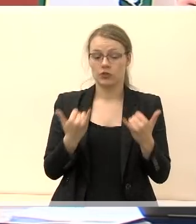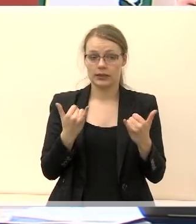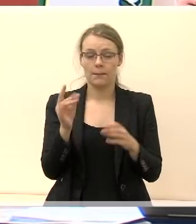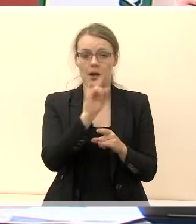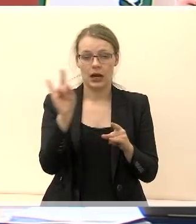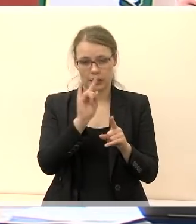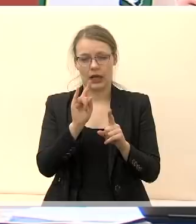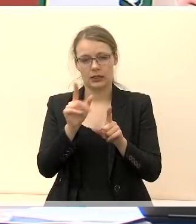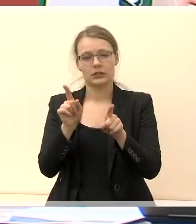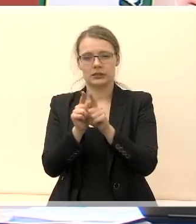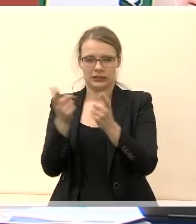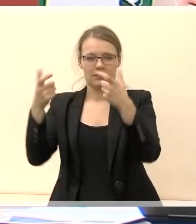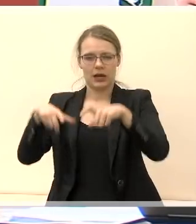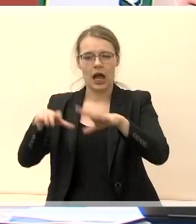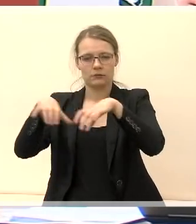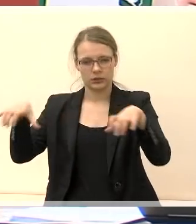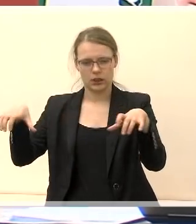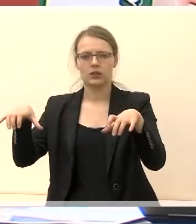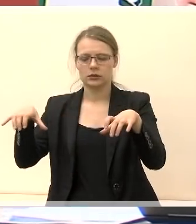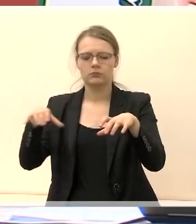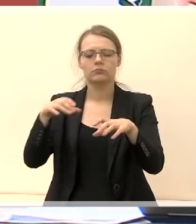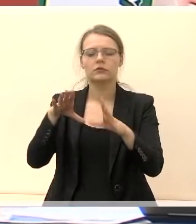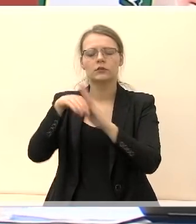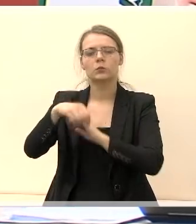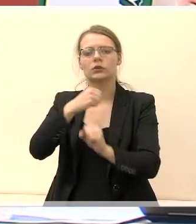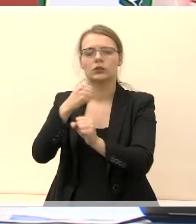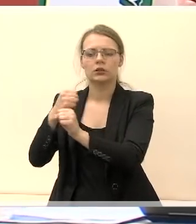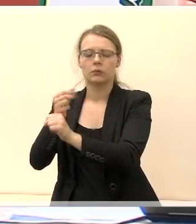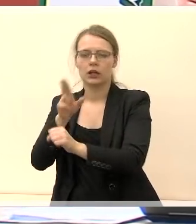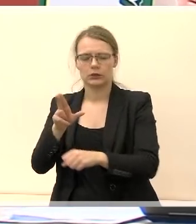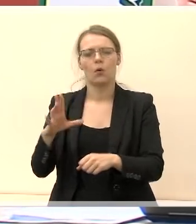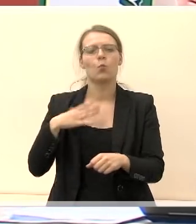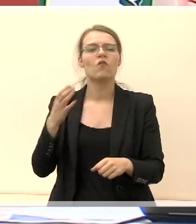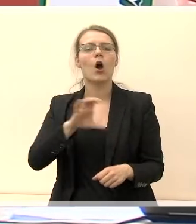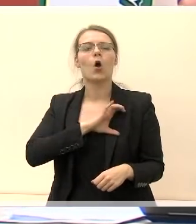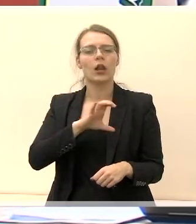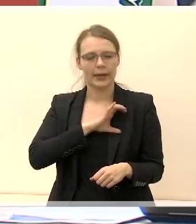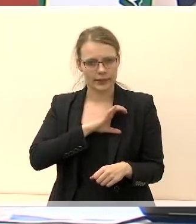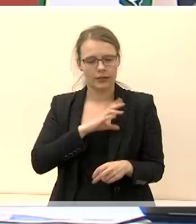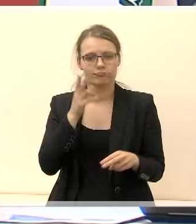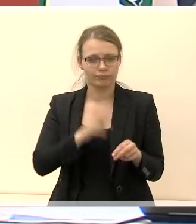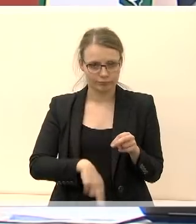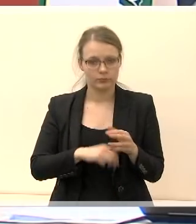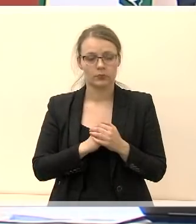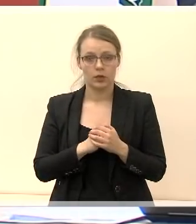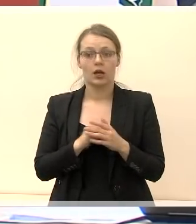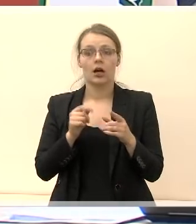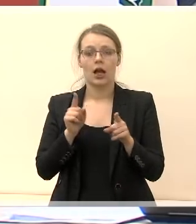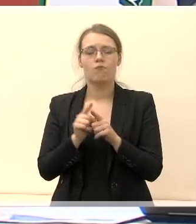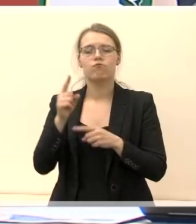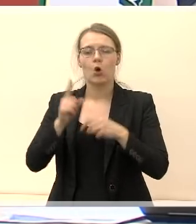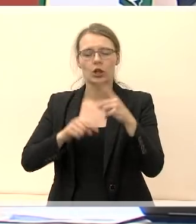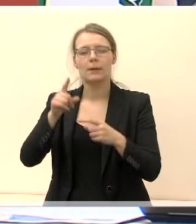savivaldybės administracijoje dirba daugelis Marijampolės kolegijos absolventų, kurie yra tik politinio